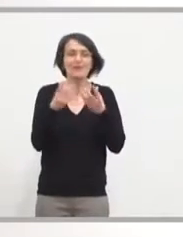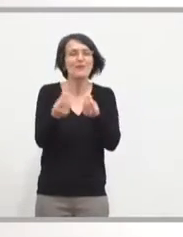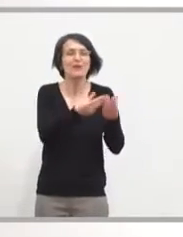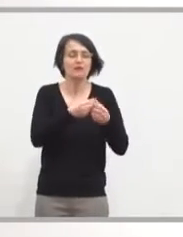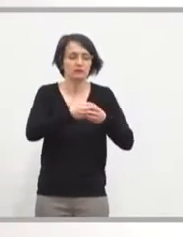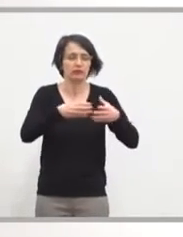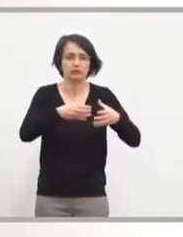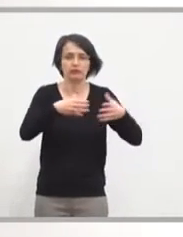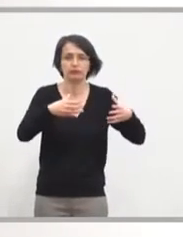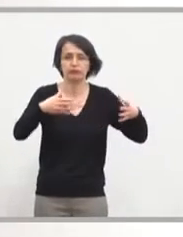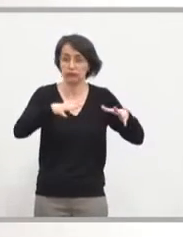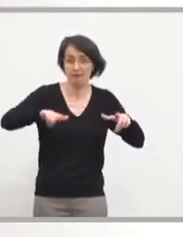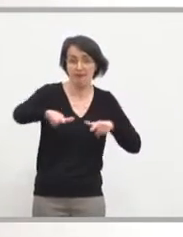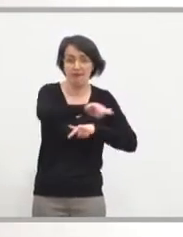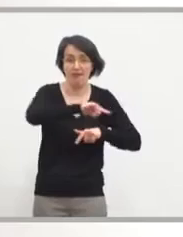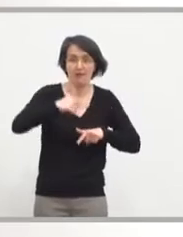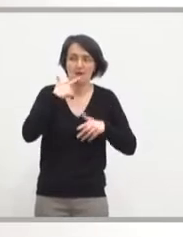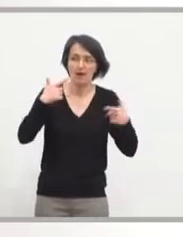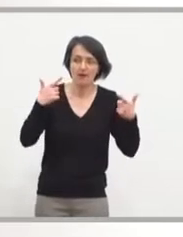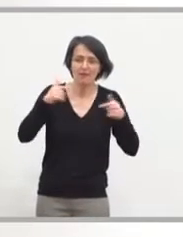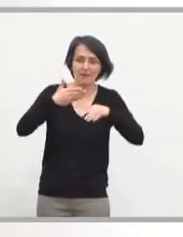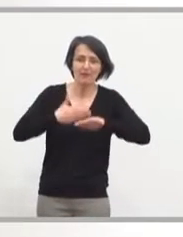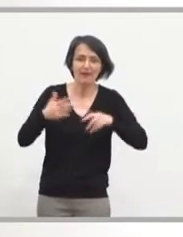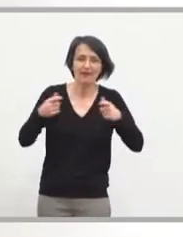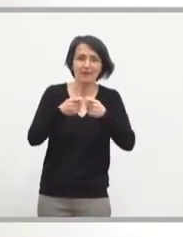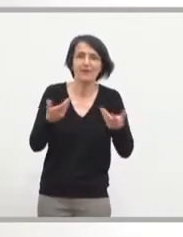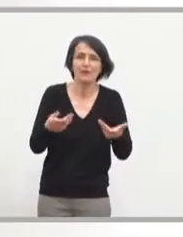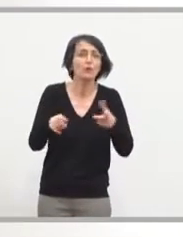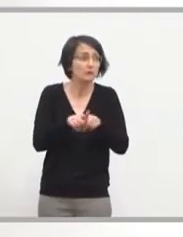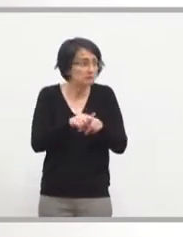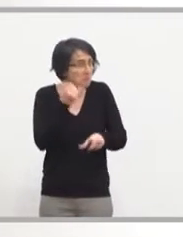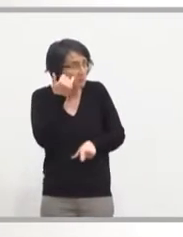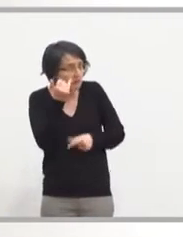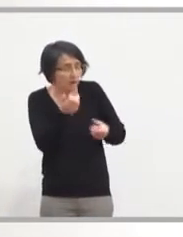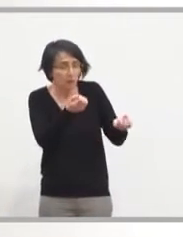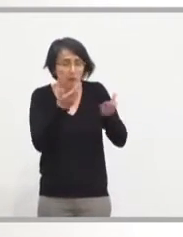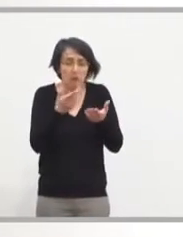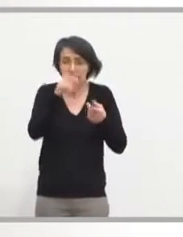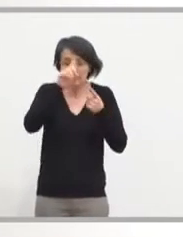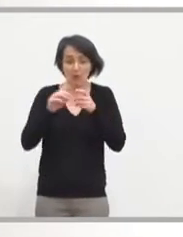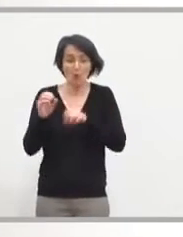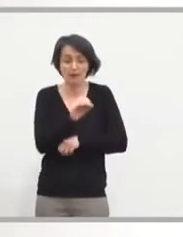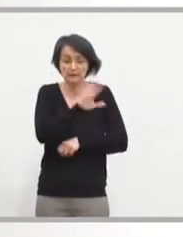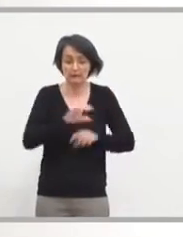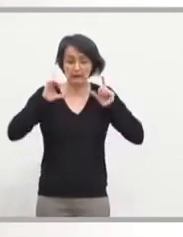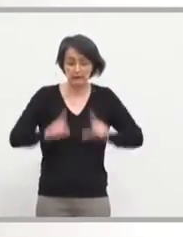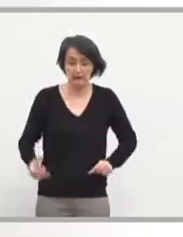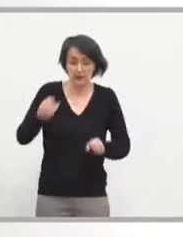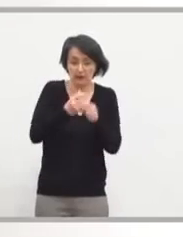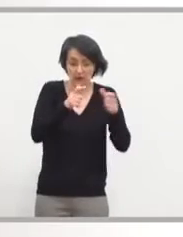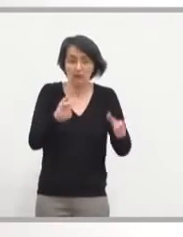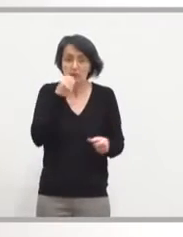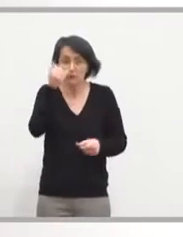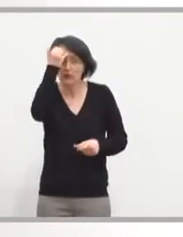et l'idée qui a été émise qui me paraît tout à fait justifiée de positionner un lycée à l'ouest, il me paraît tout à fait